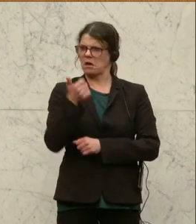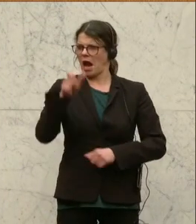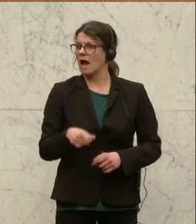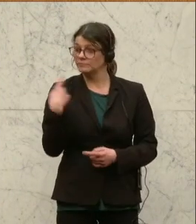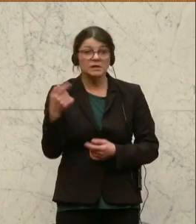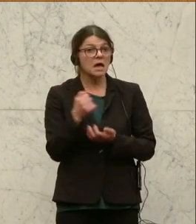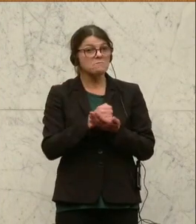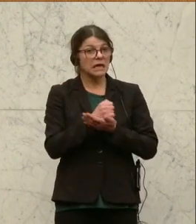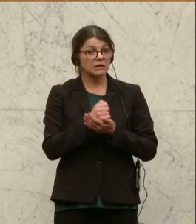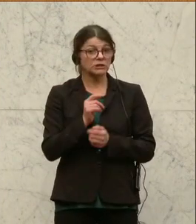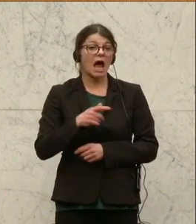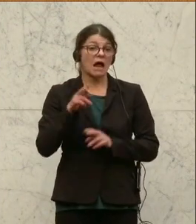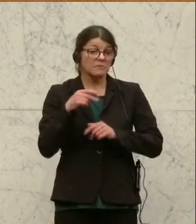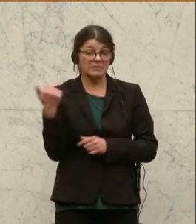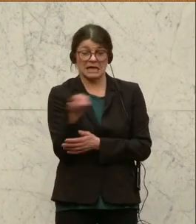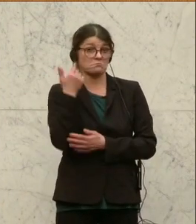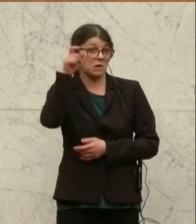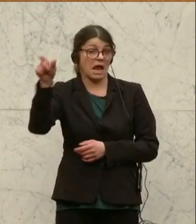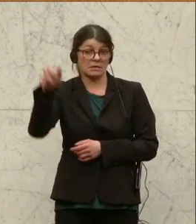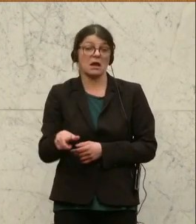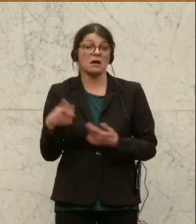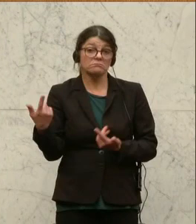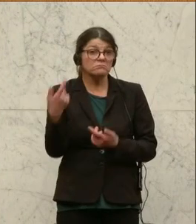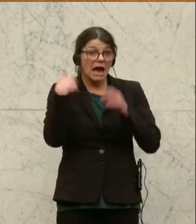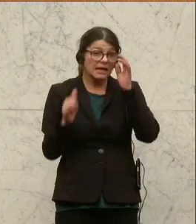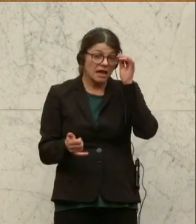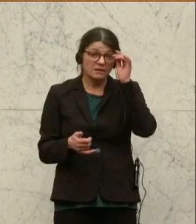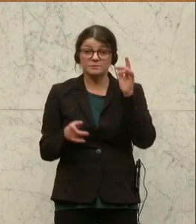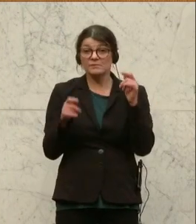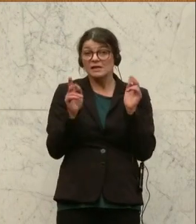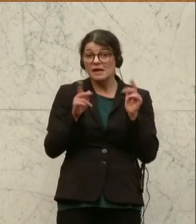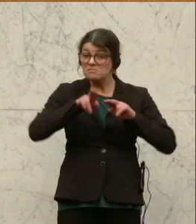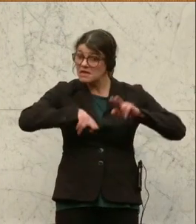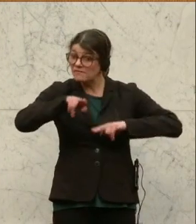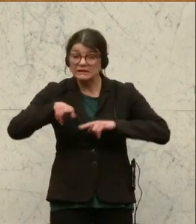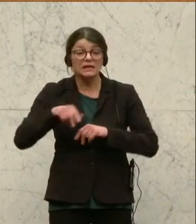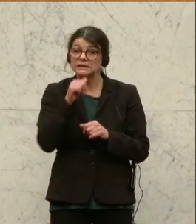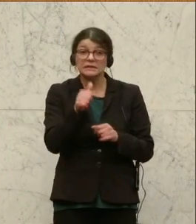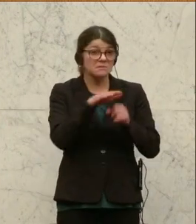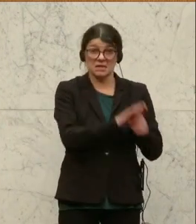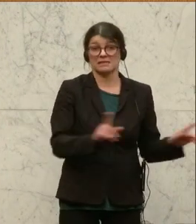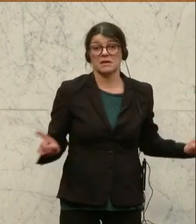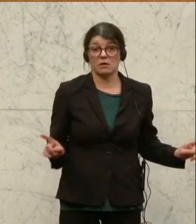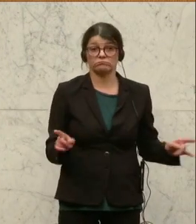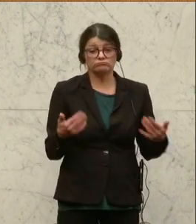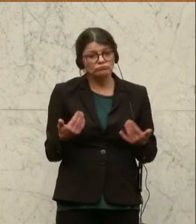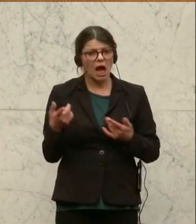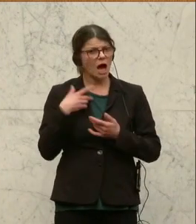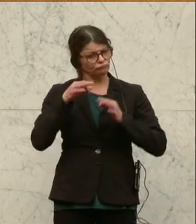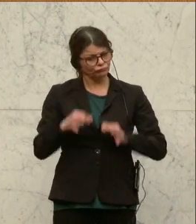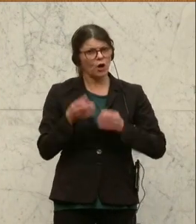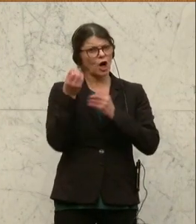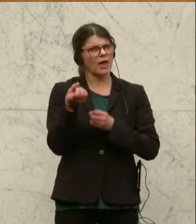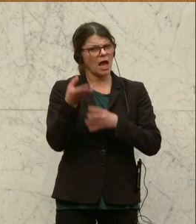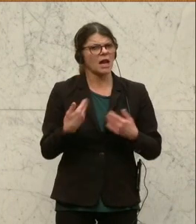Medizinalrechtsexperte, durchaus der Meinung, dass eine Differenzierung keine Diskriminierung ist. Und er hat das auch eigentlich recht anschaulich und